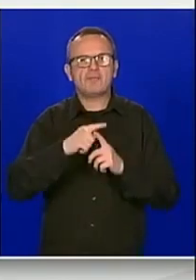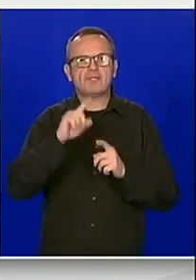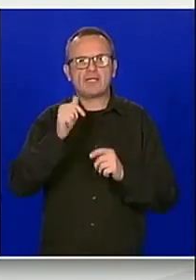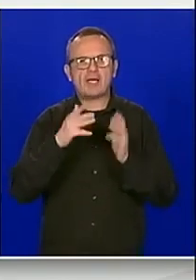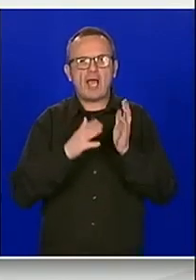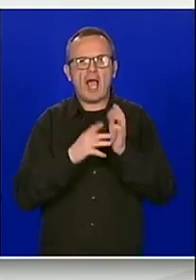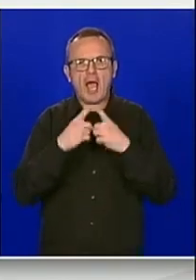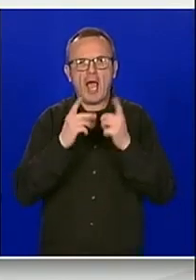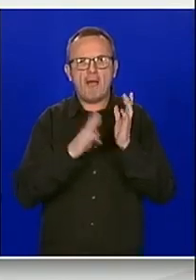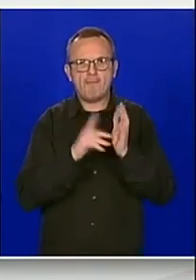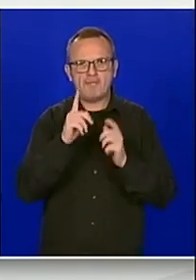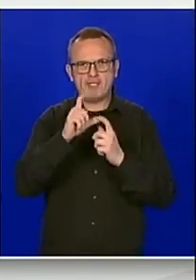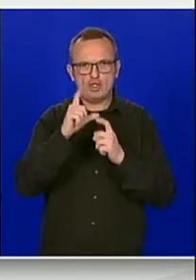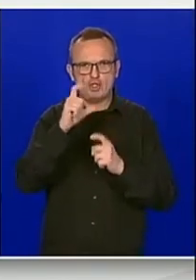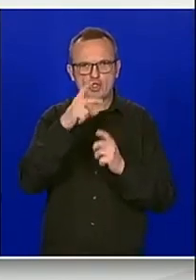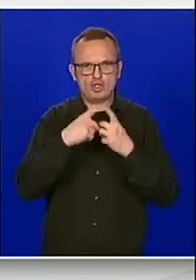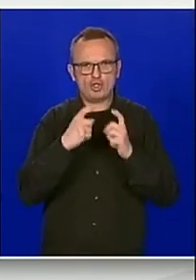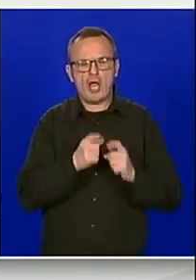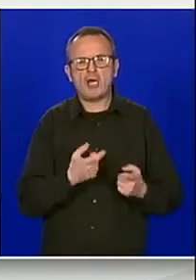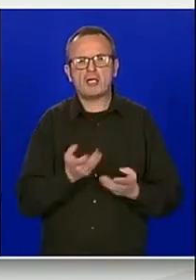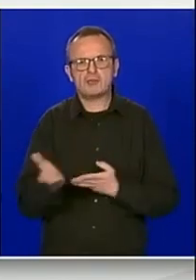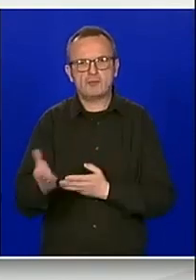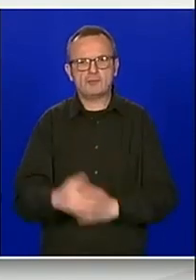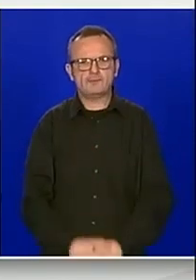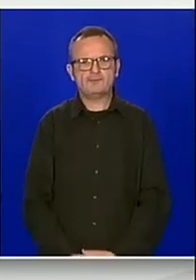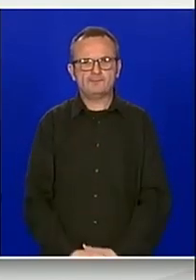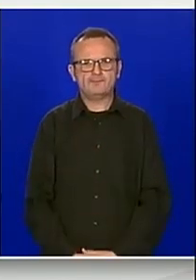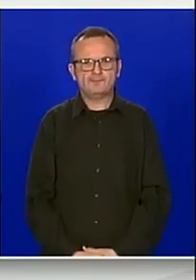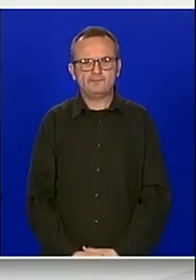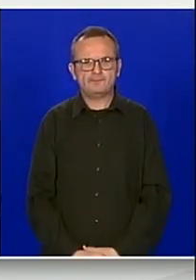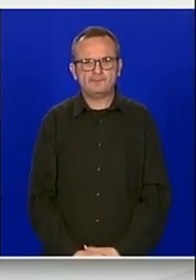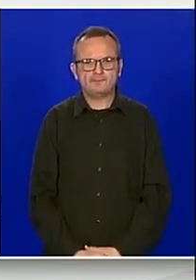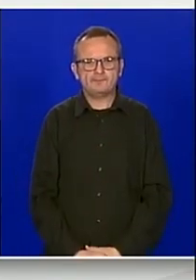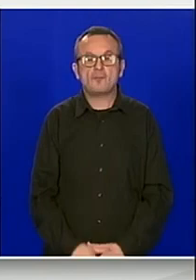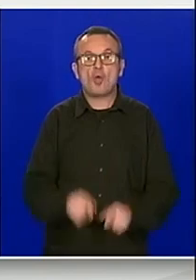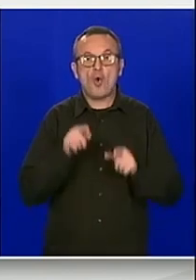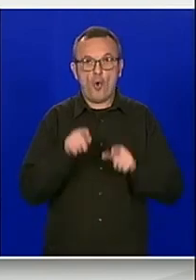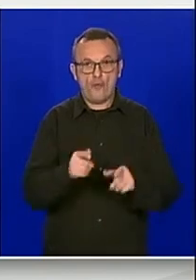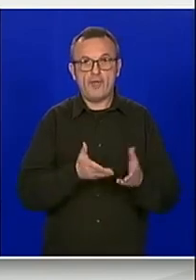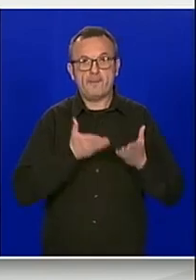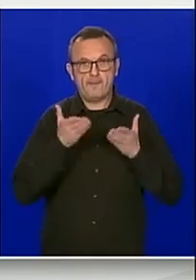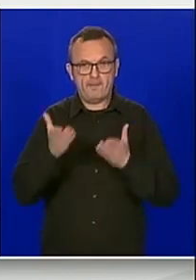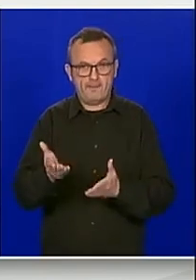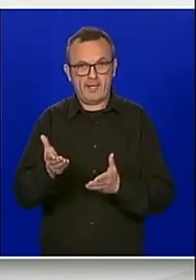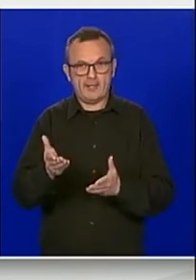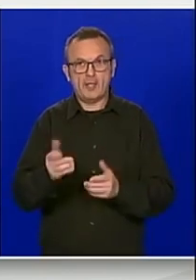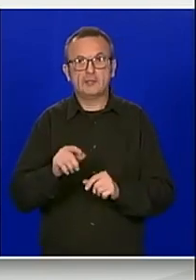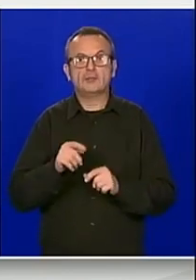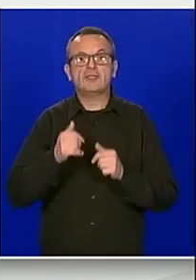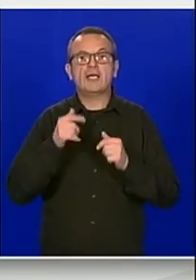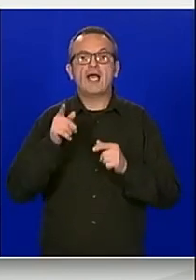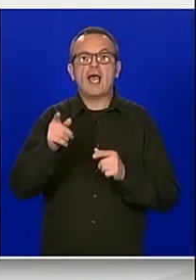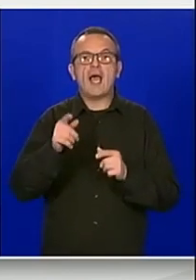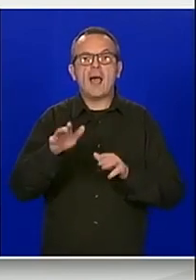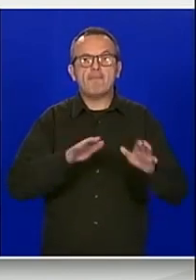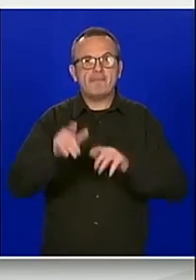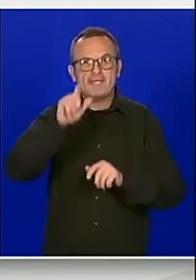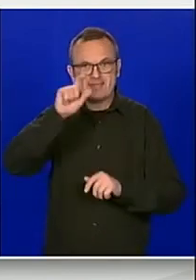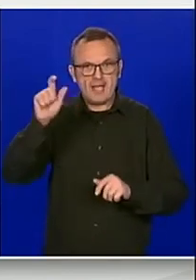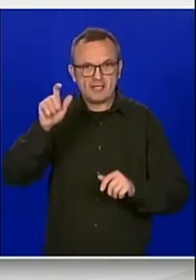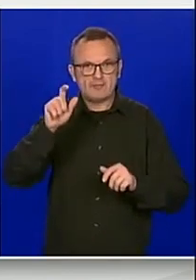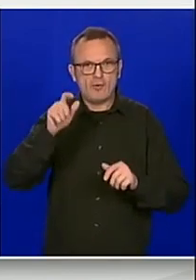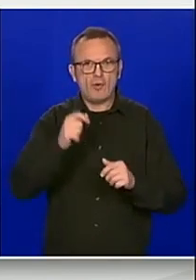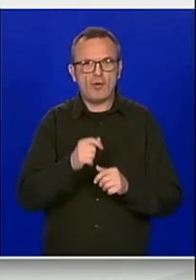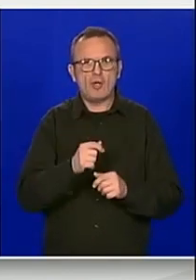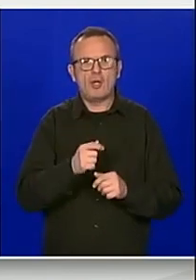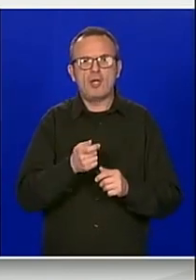Hvala lijepa, poštovani predsjednički i članovi vlade. Navedenim prijedlogom zaključka Ministarstva regionalnog razvoja fondova Europske unije i